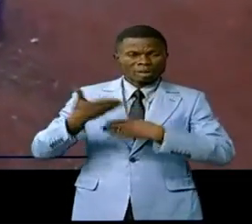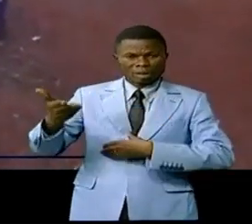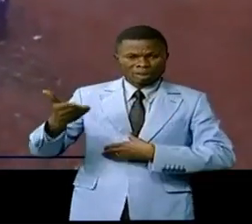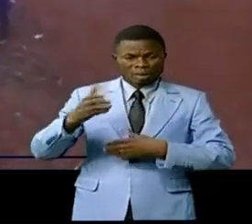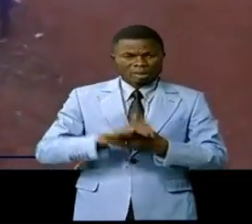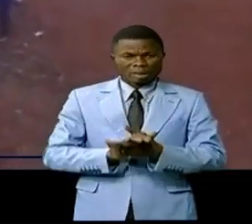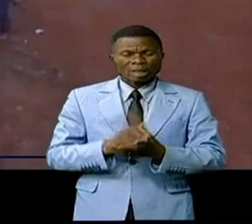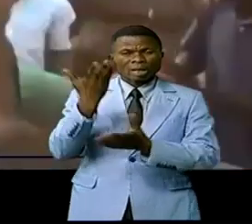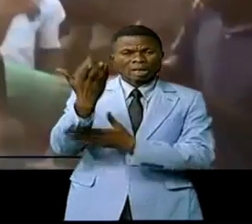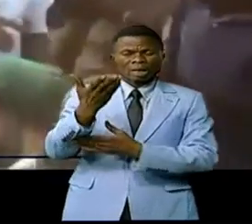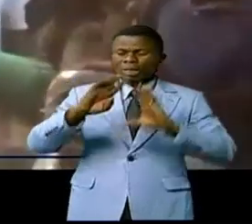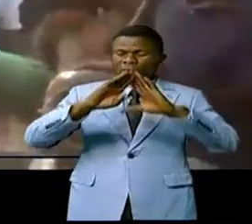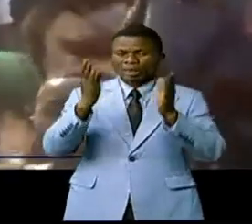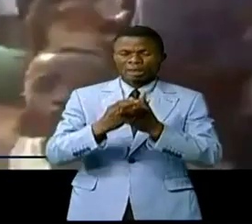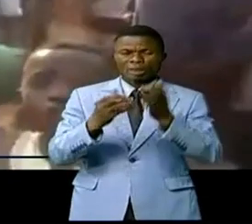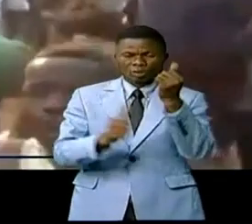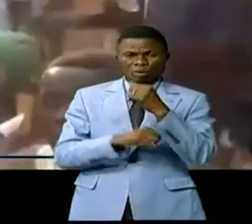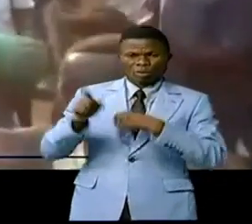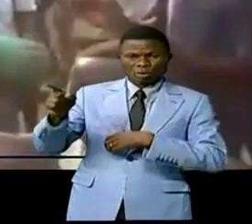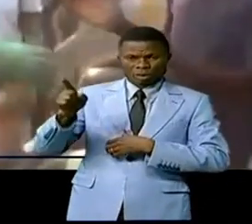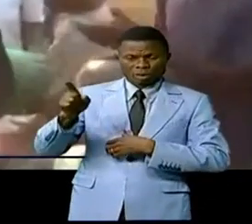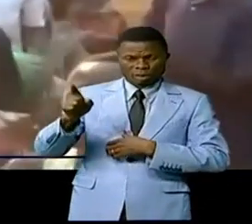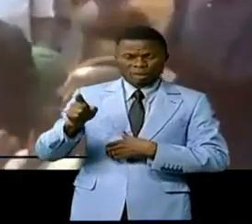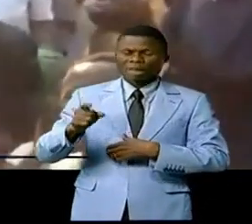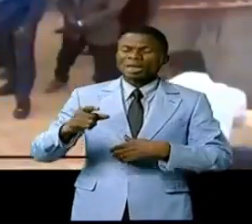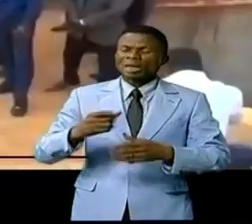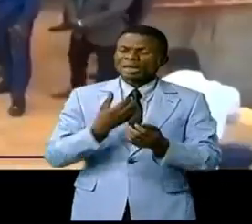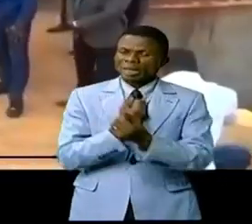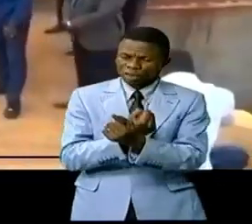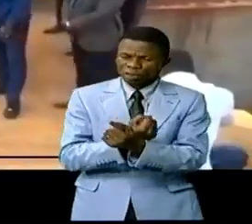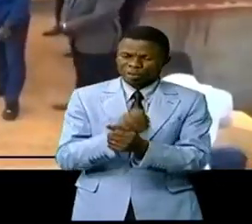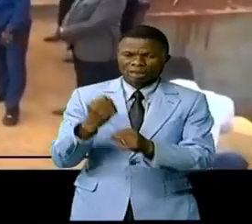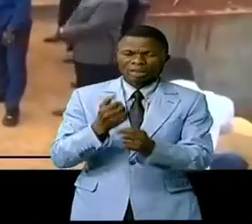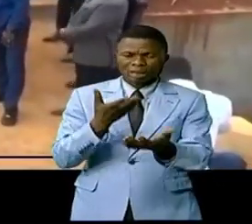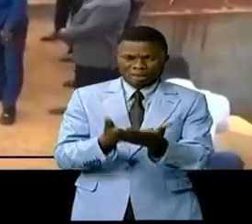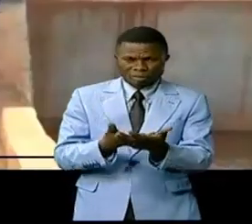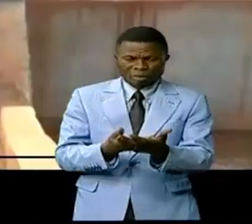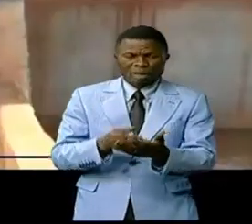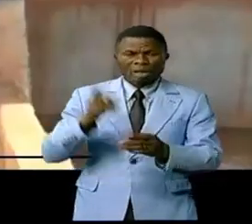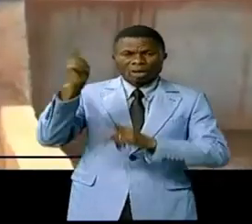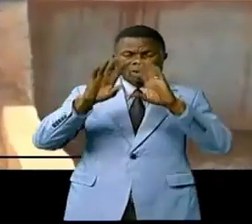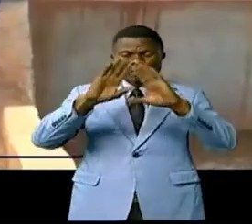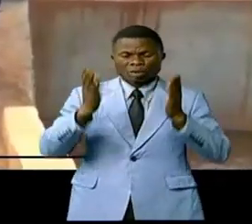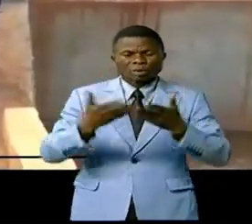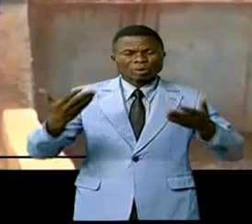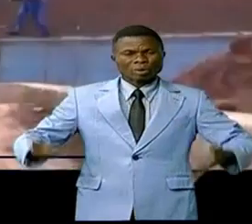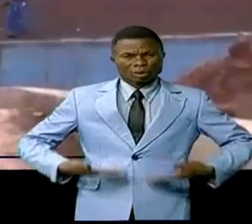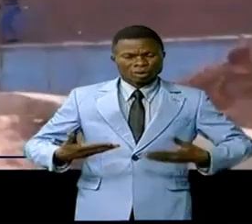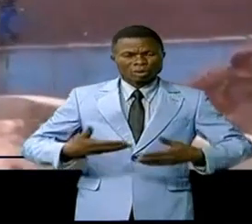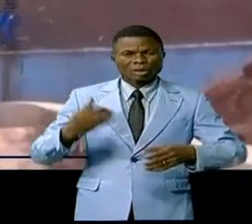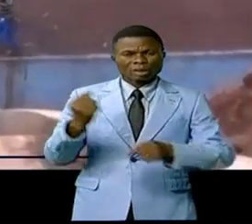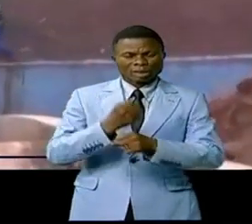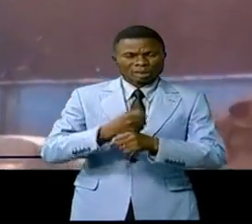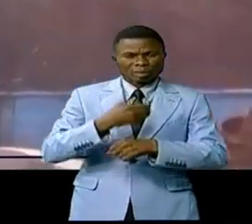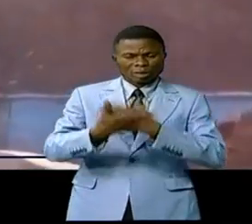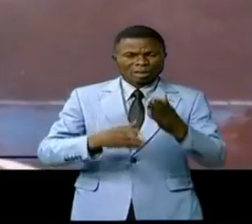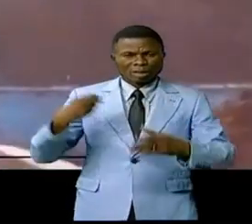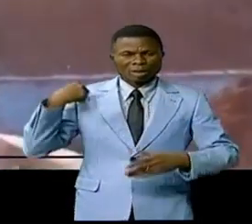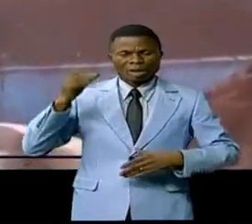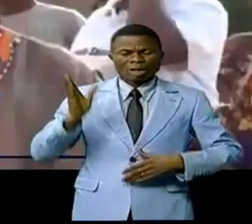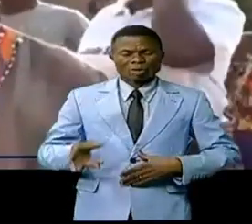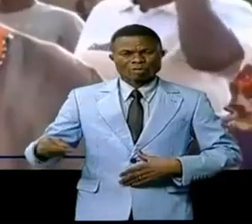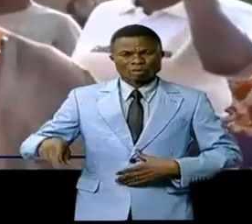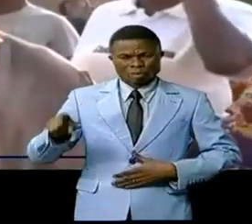manqué d'appeler les habitants de Kisanga à s'approprier ces travaux. Ces habitants sont particulièrement réjouis de l'action posée par le gouvernement